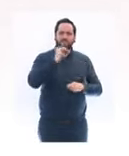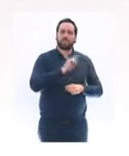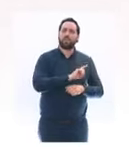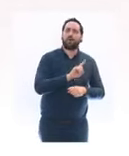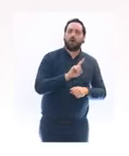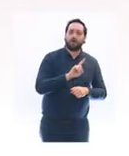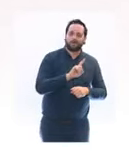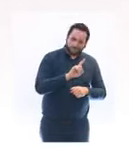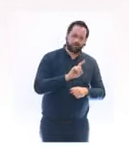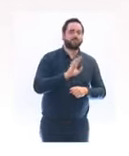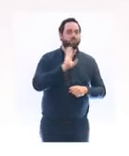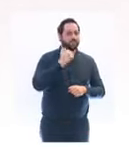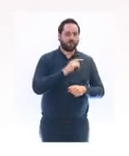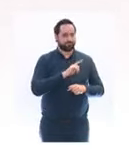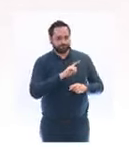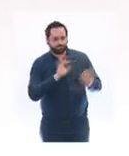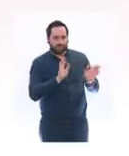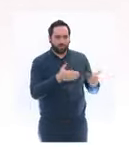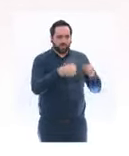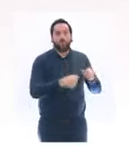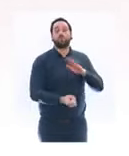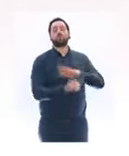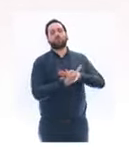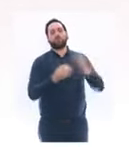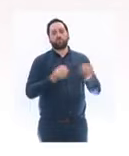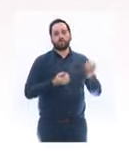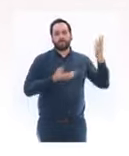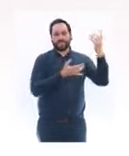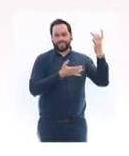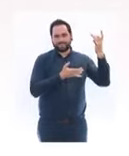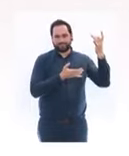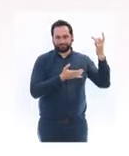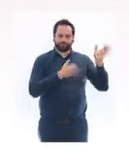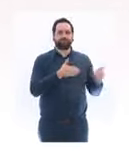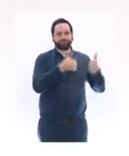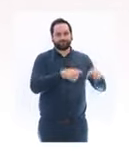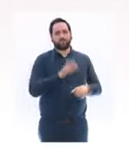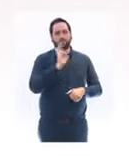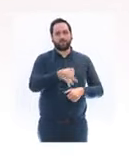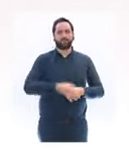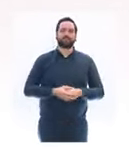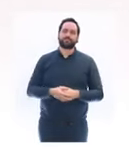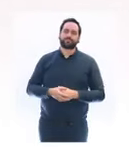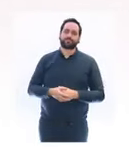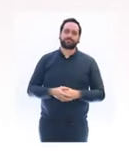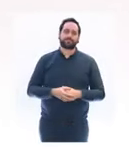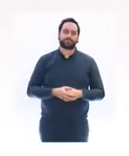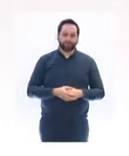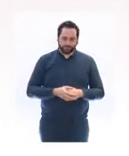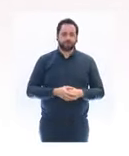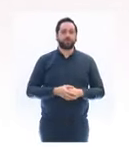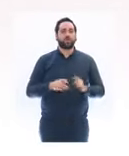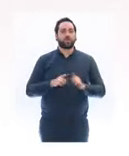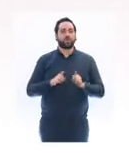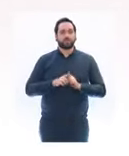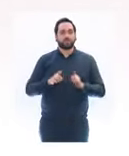ne sera appliqué qu'à la Martinique. Des tests seront en revanche exigés au départ ou à l'arrivée